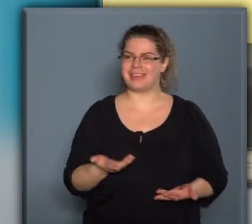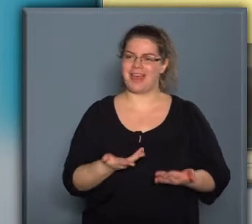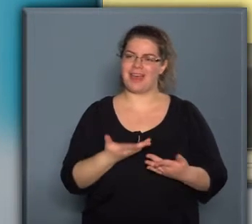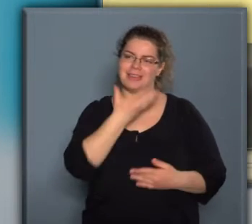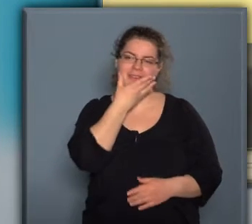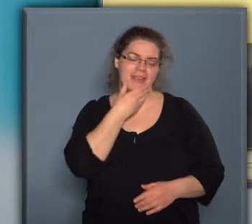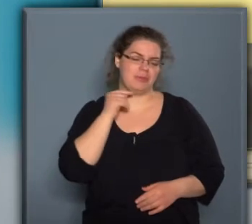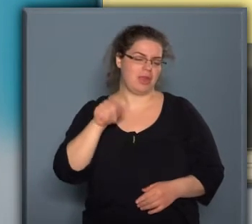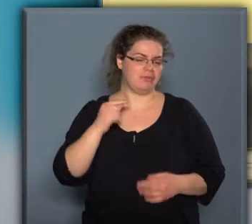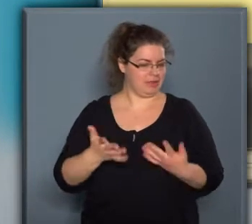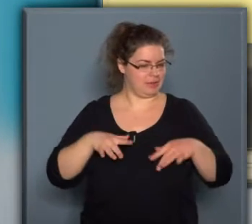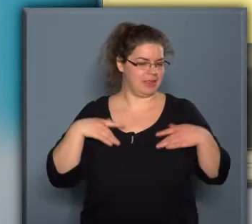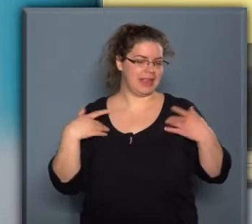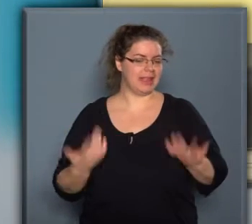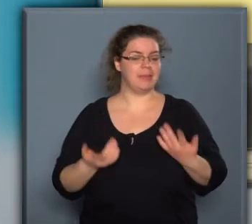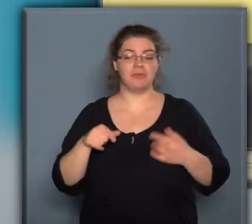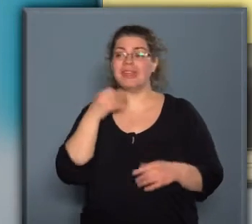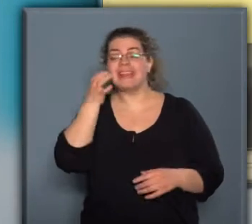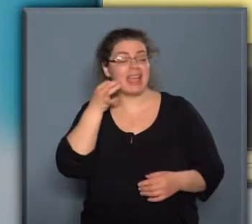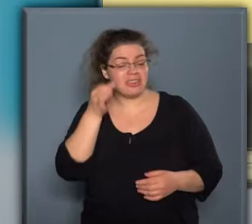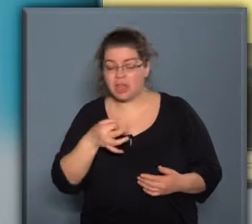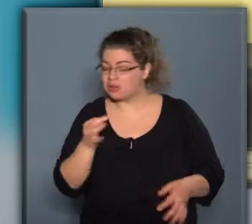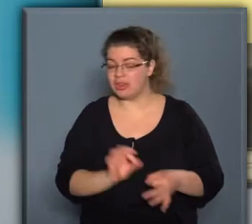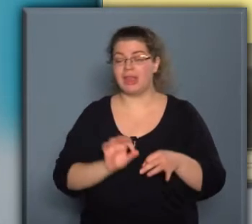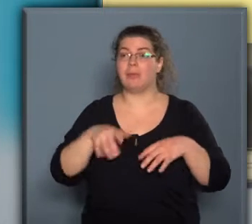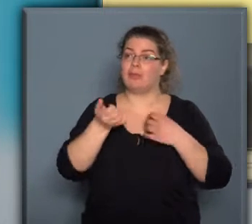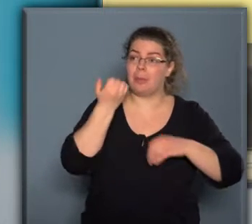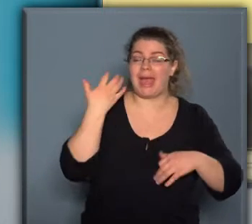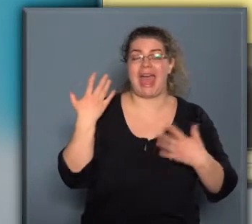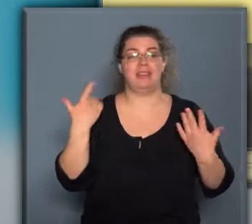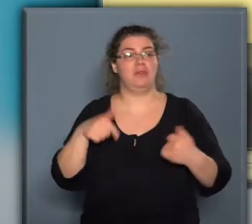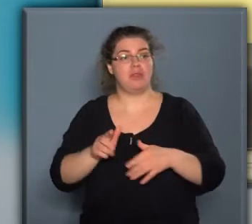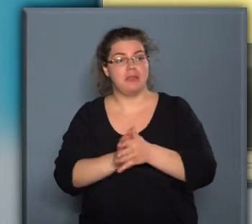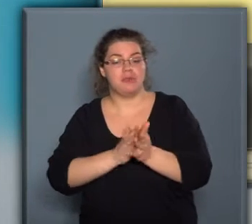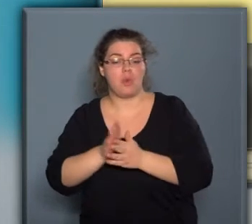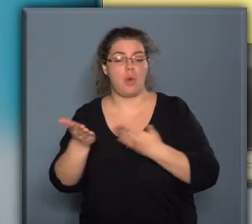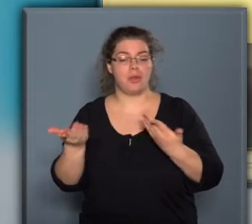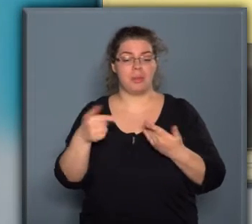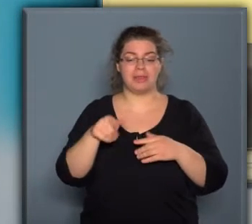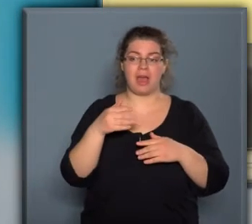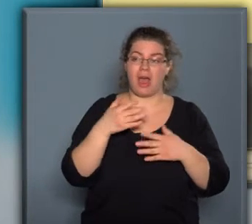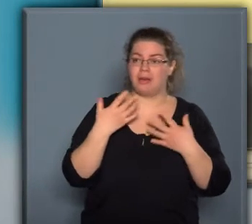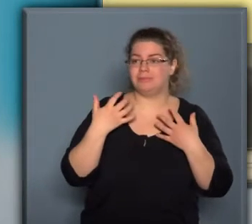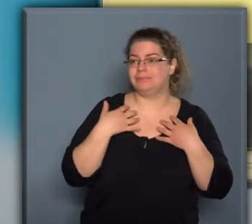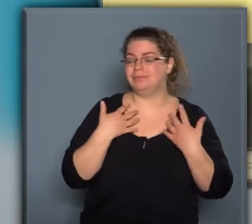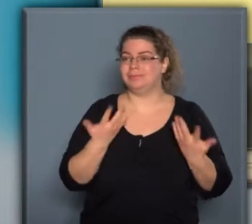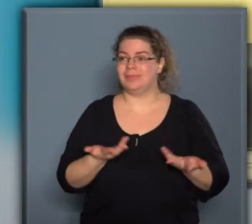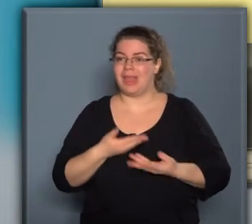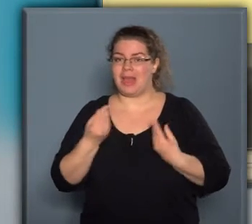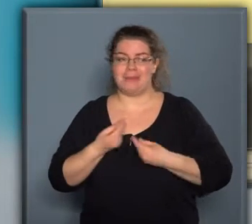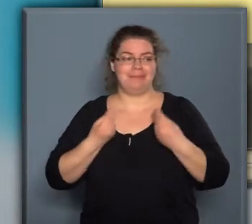szépség, vagy az az élmény, vagy az a keserűség, vagy az a bánat, vagy ez az öröm, az a derű, vagy az